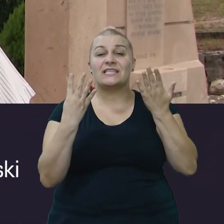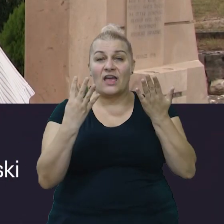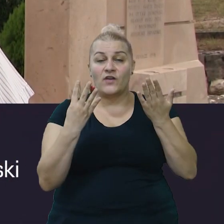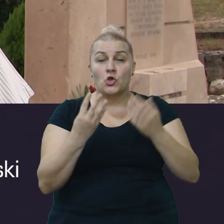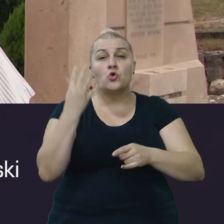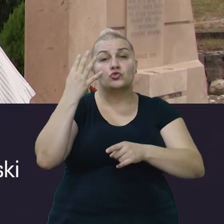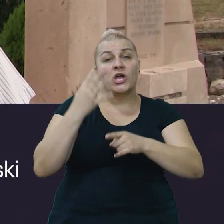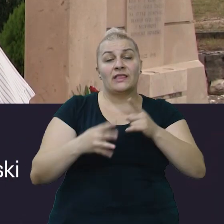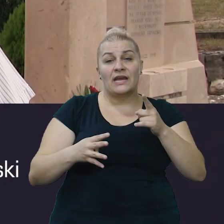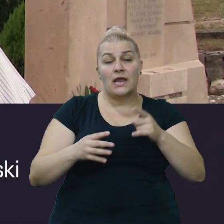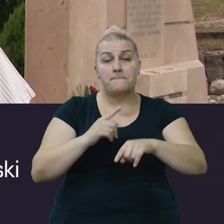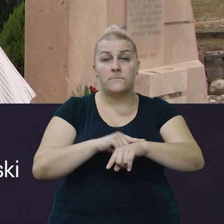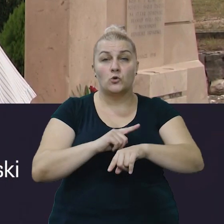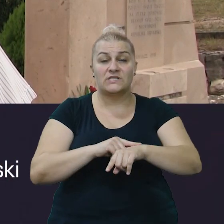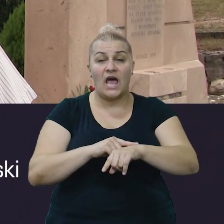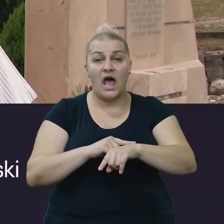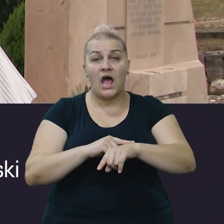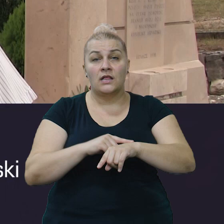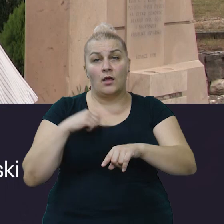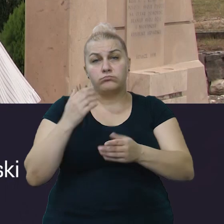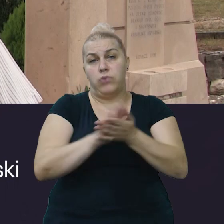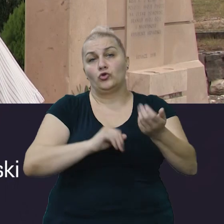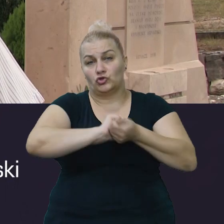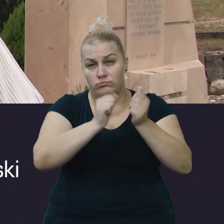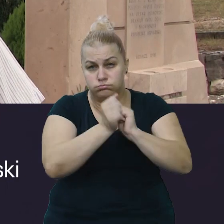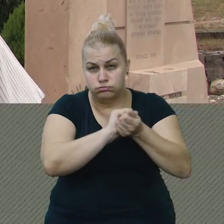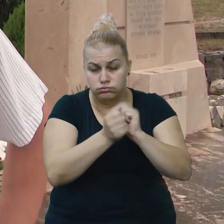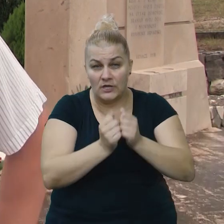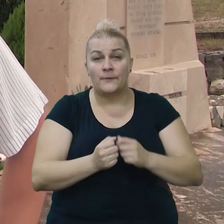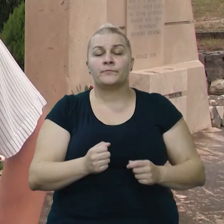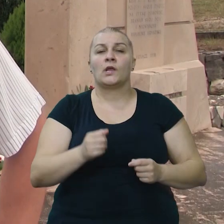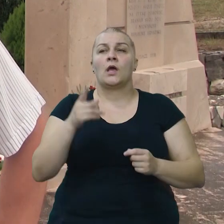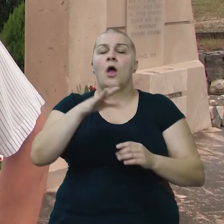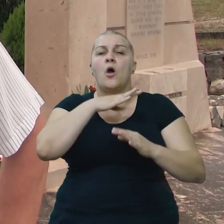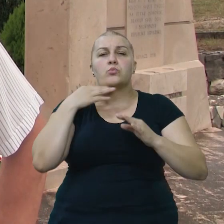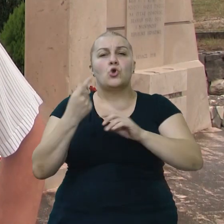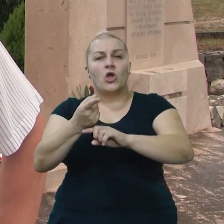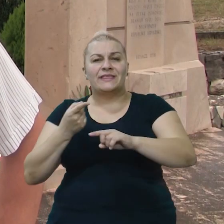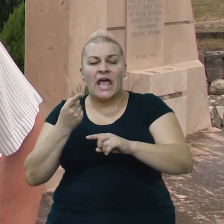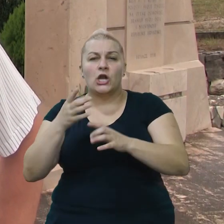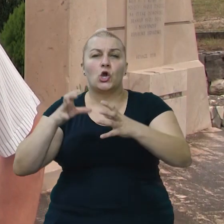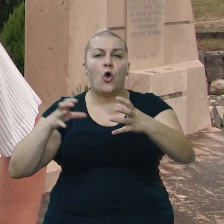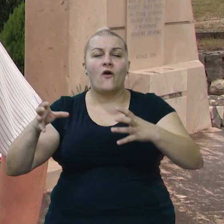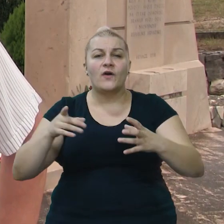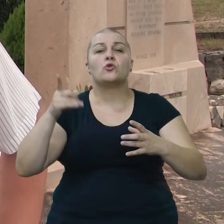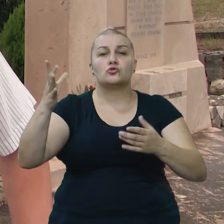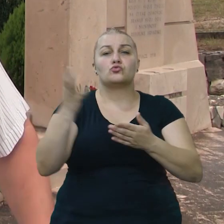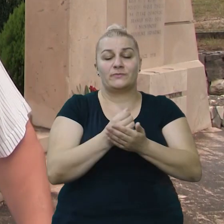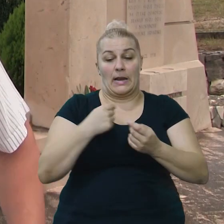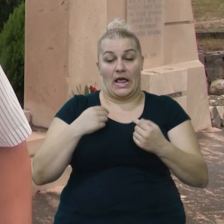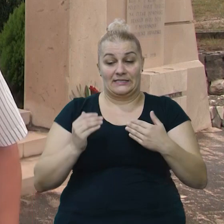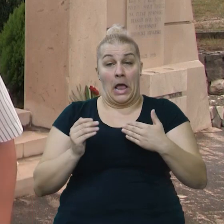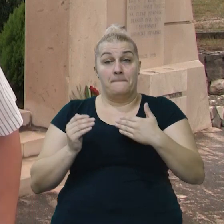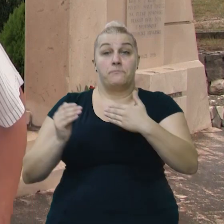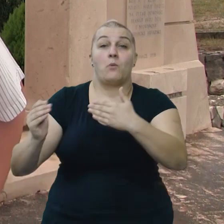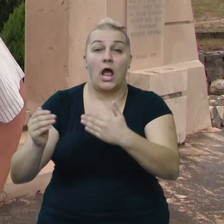4.5 sata. Oni su nas uspjeli, podijed toliko tenkova i šestlava pomjeriti za